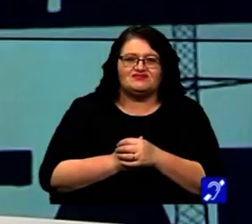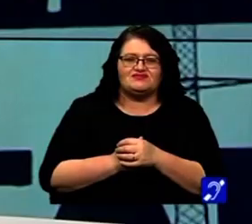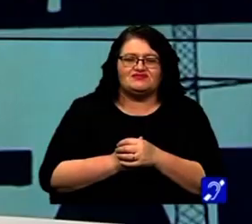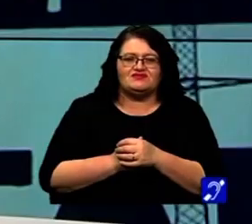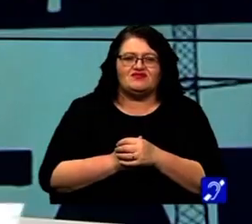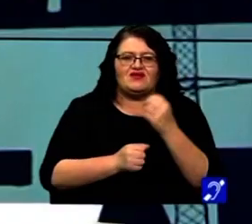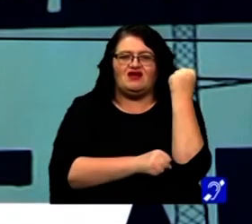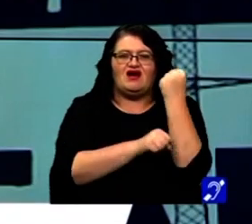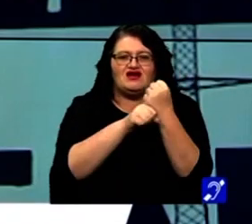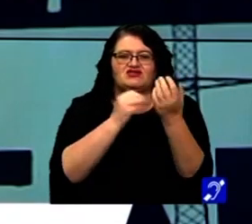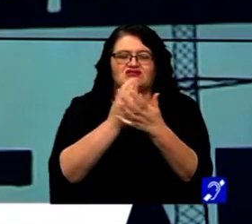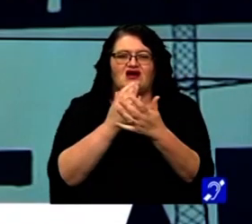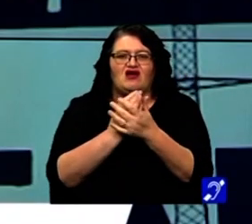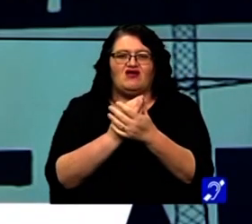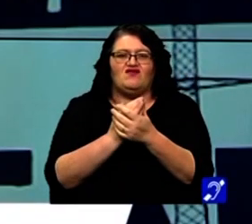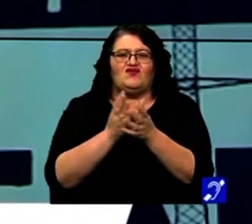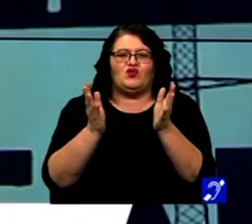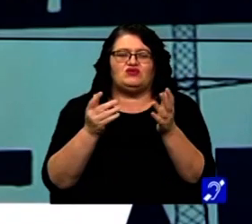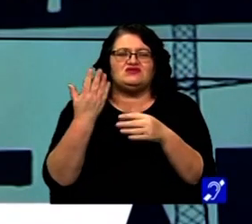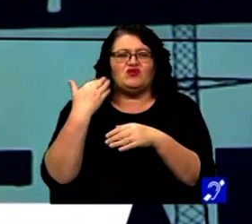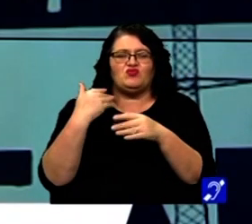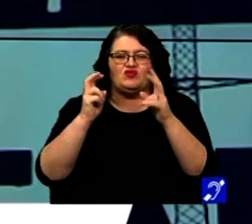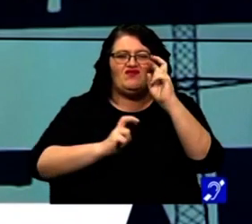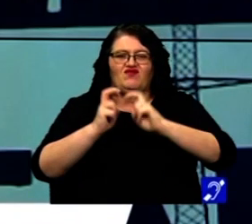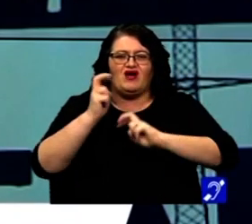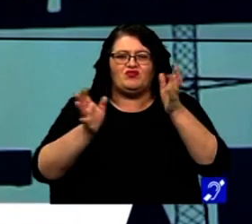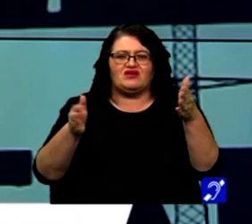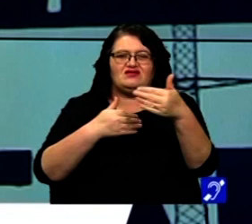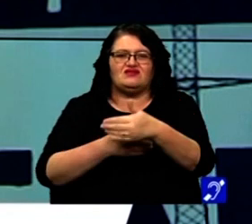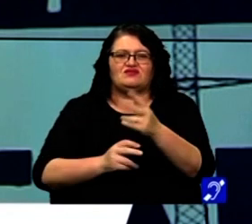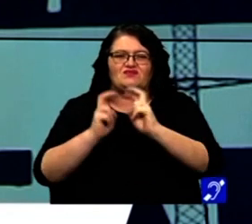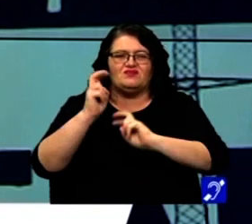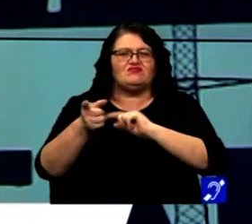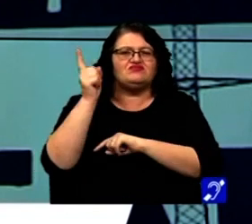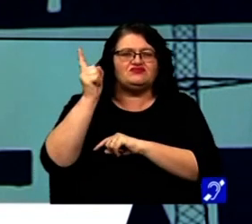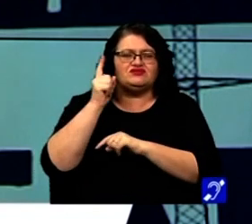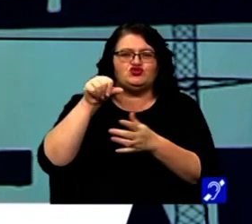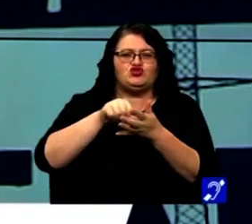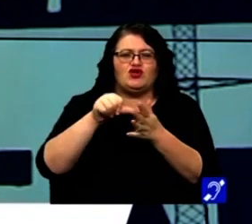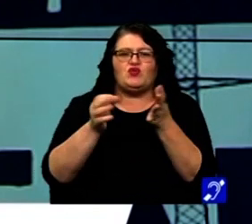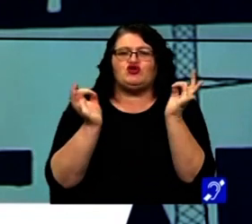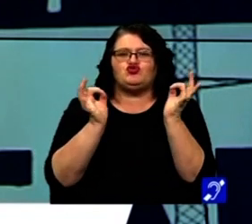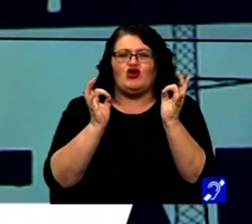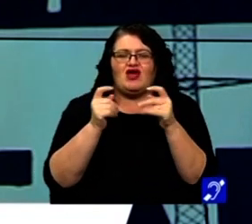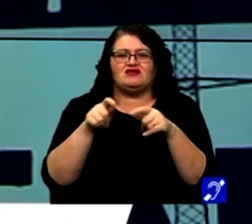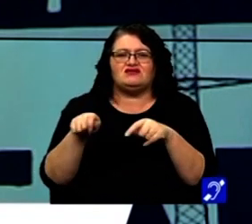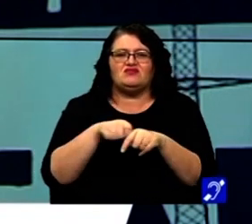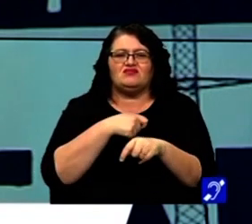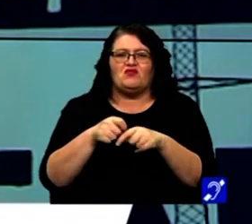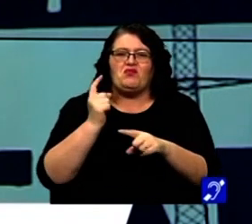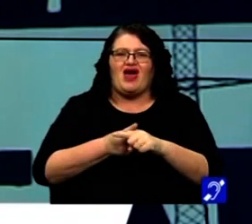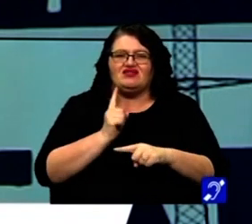La Reșița, fostă hală industrială a combinatului siderurgic va fi transformată într-un centru de excelență în prelucrarea